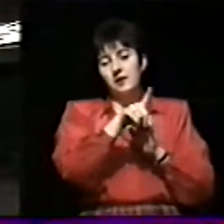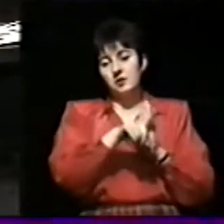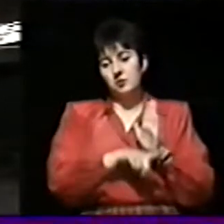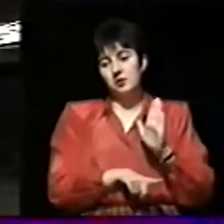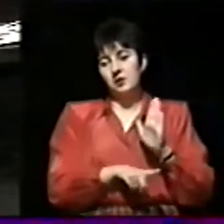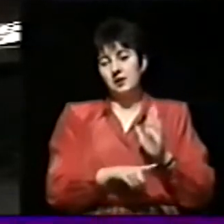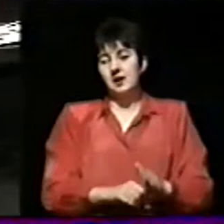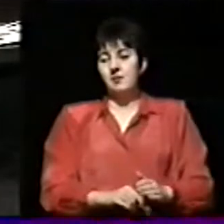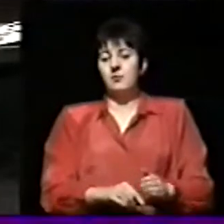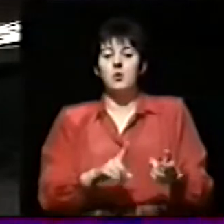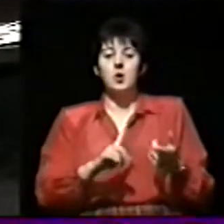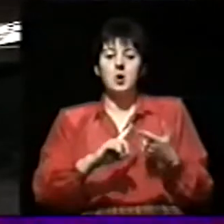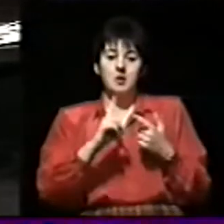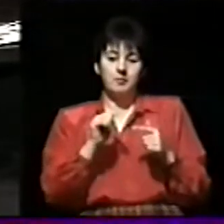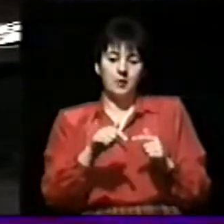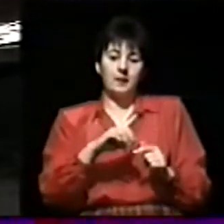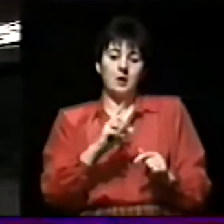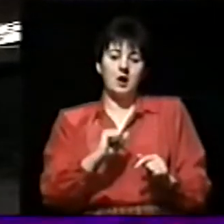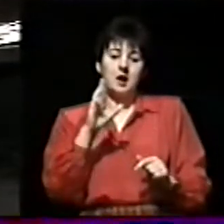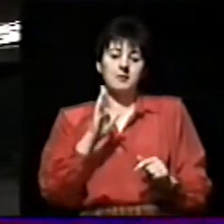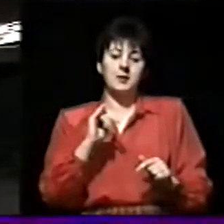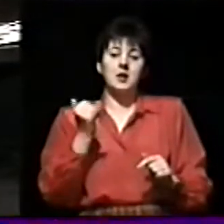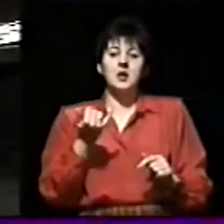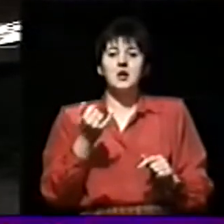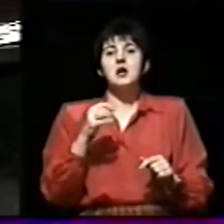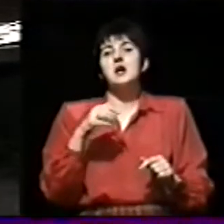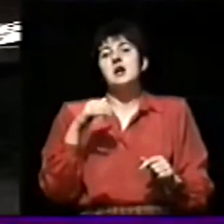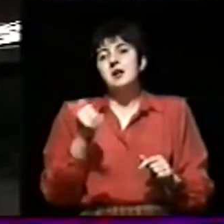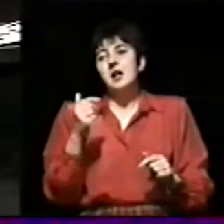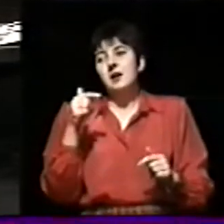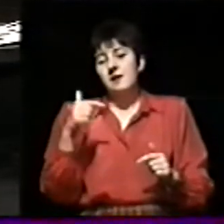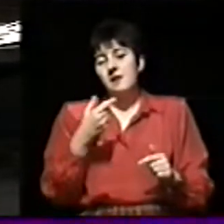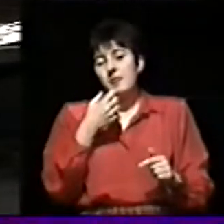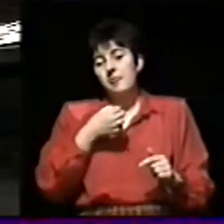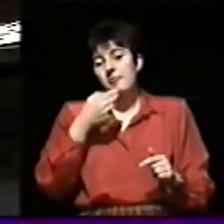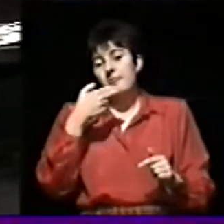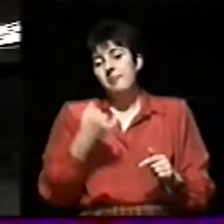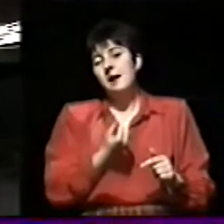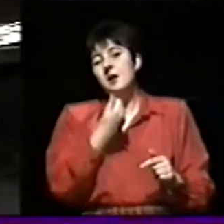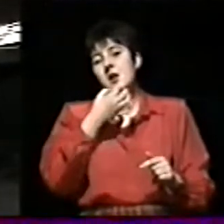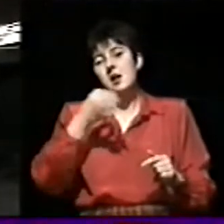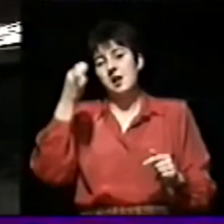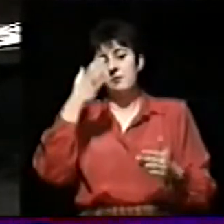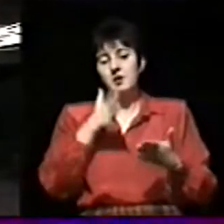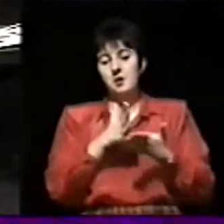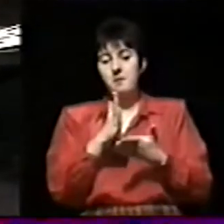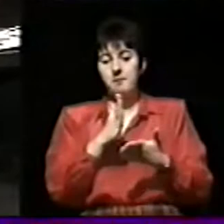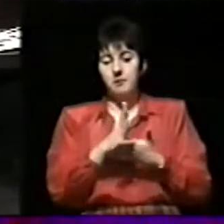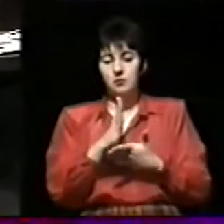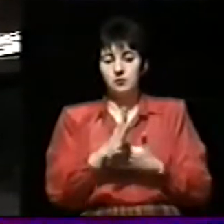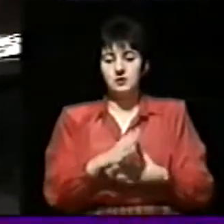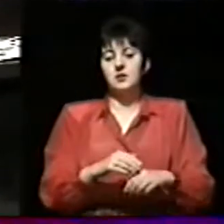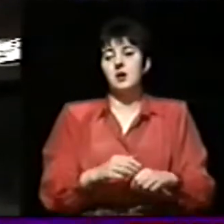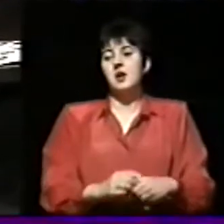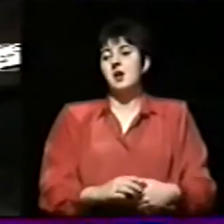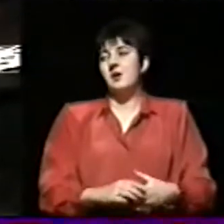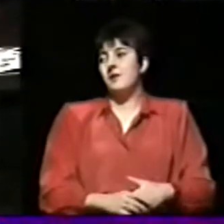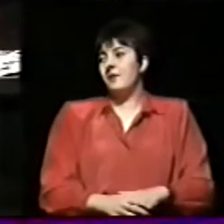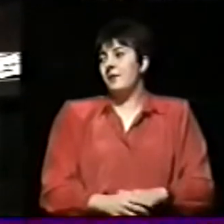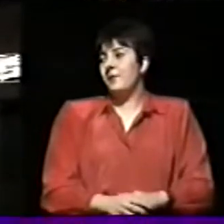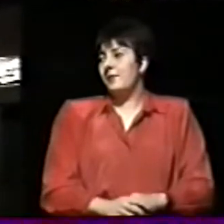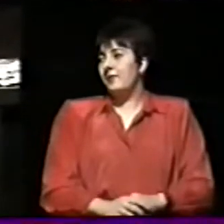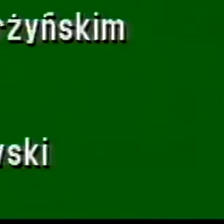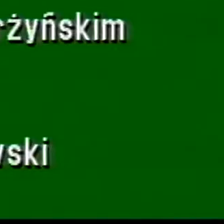żeby jak najskuteczniej Państwu pomóc tym wszystkim, którzy chcą się porozumieć, którzy chcą się dowiedzieć, czy rzeczywiście